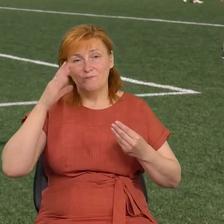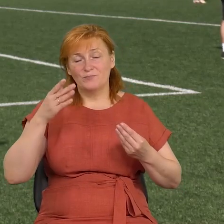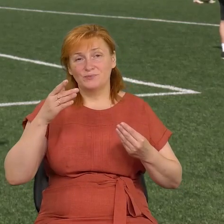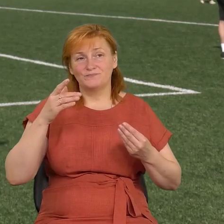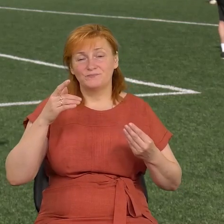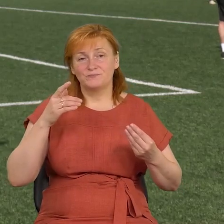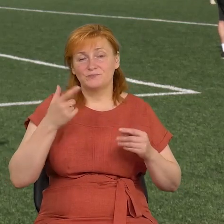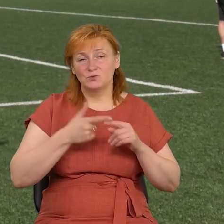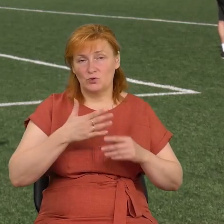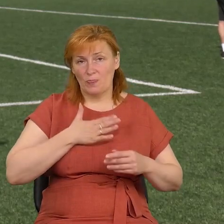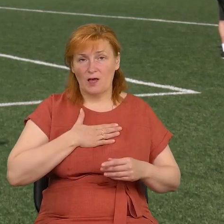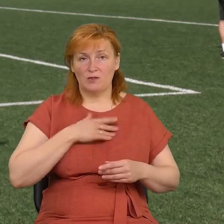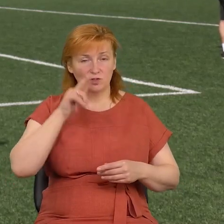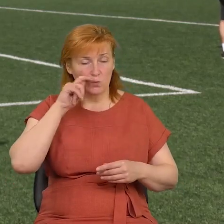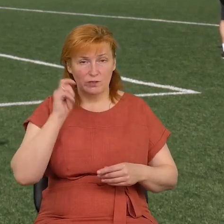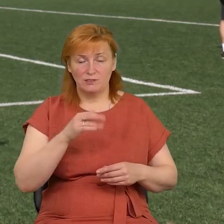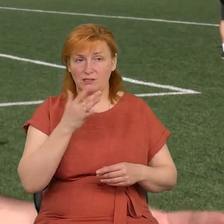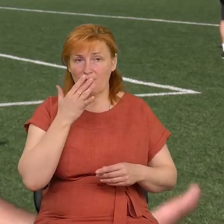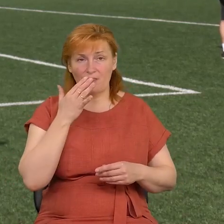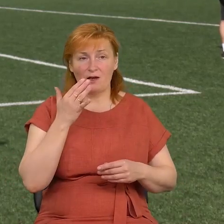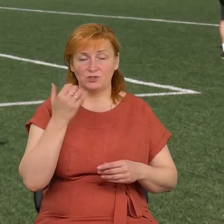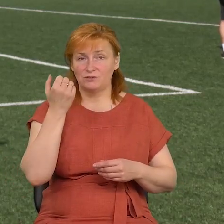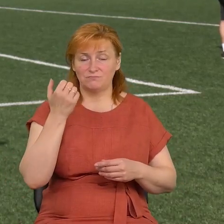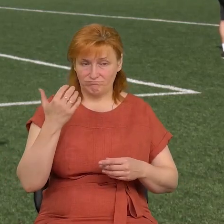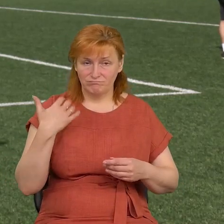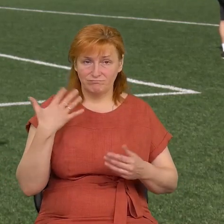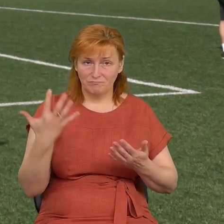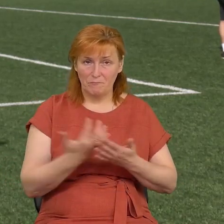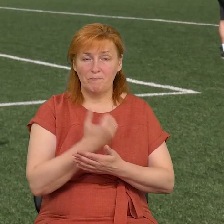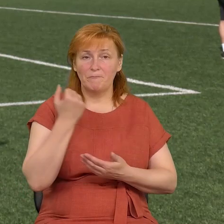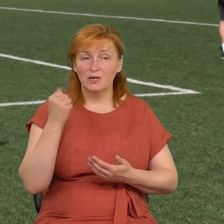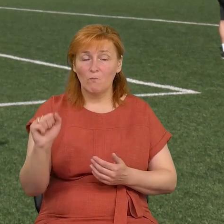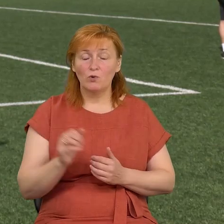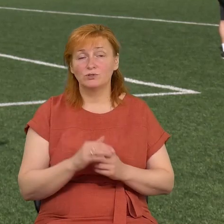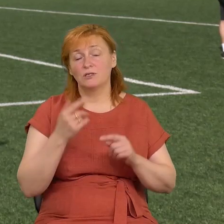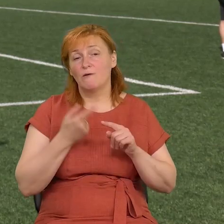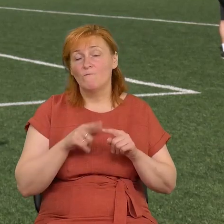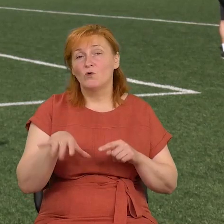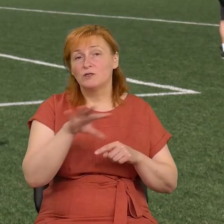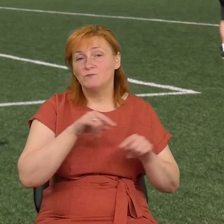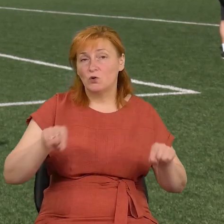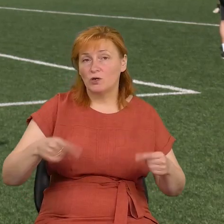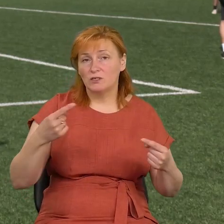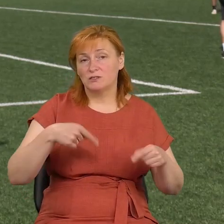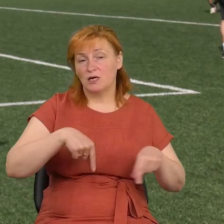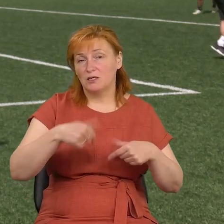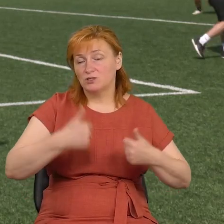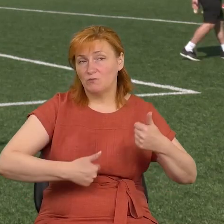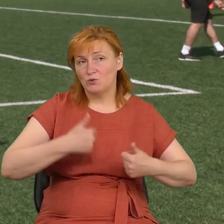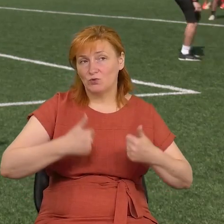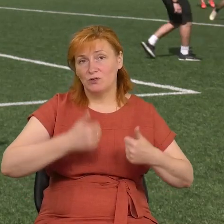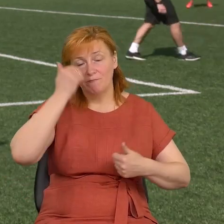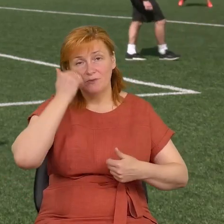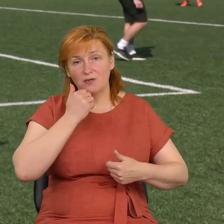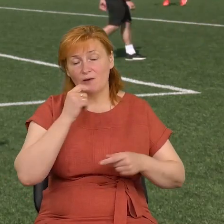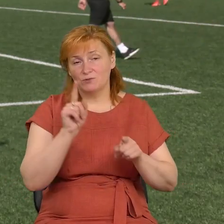наша нація не переможна. І цей турнір ми вдячні керівництву, організаторам турніра за таку можливість десь